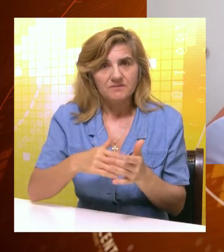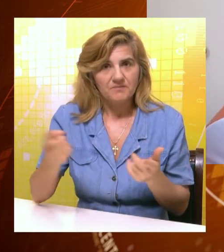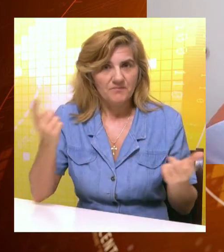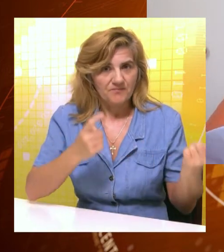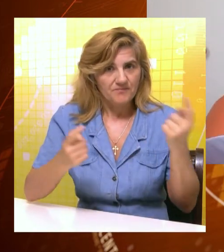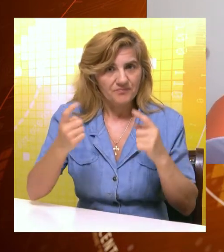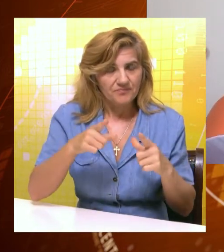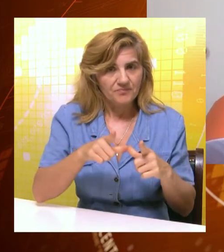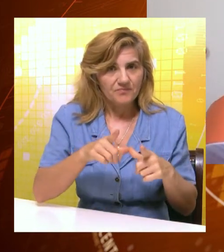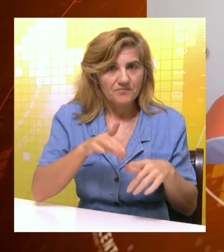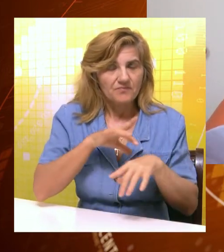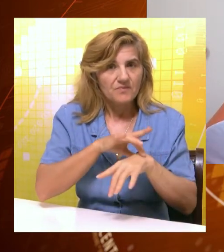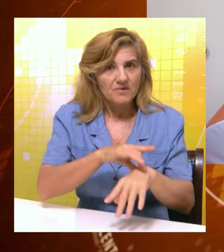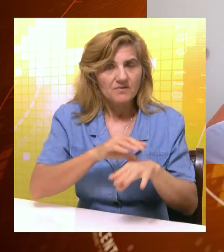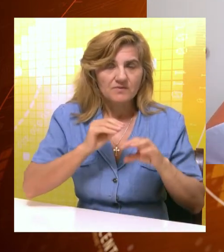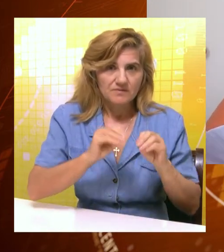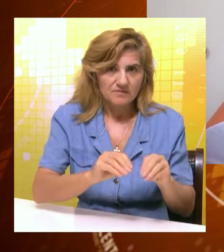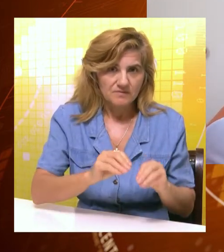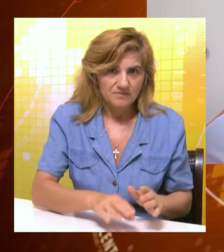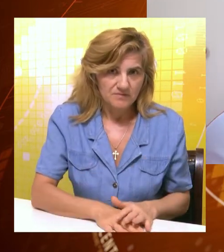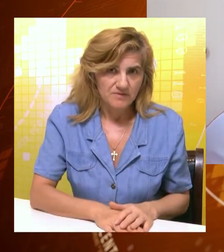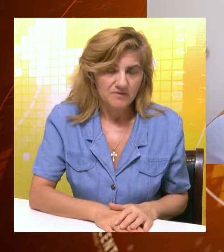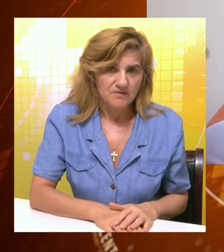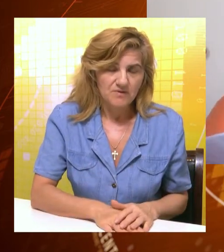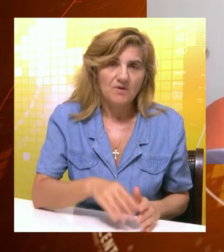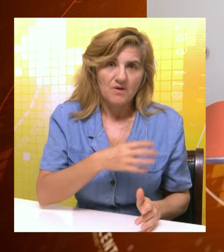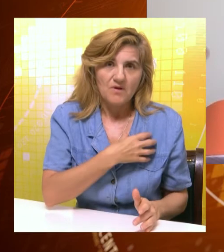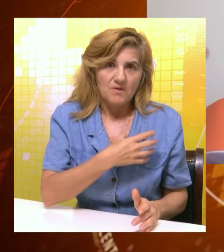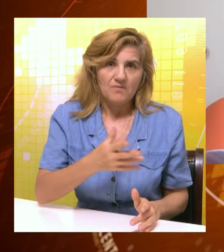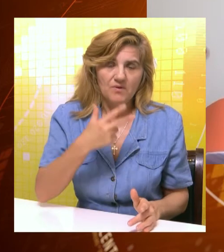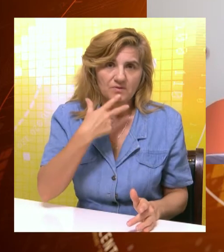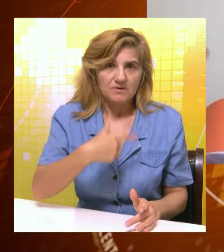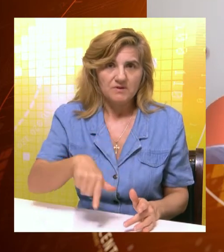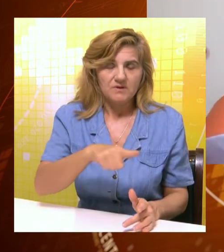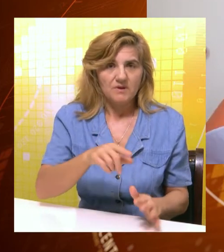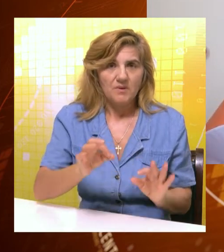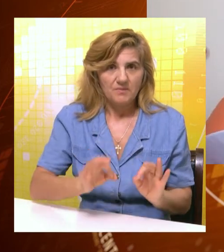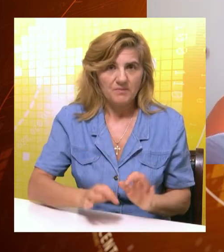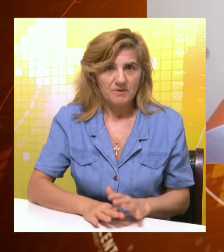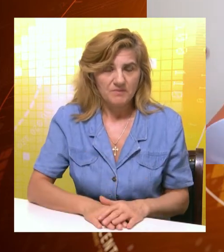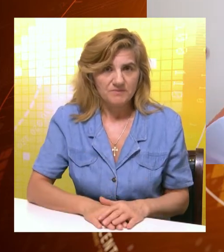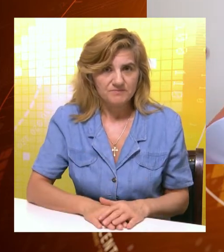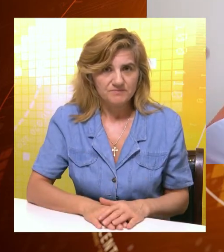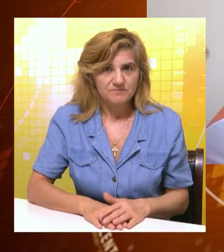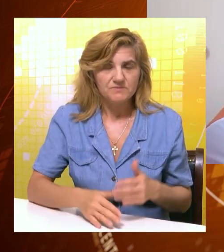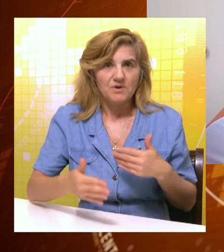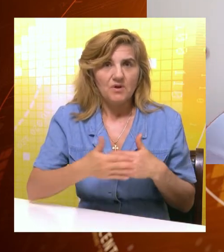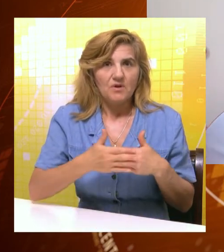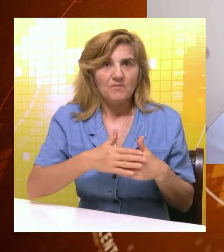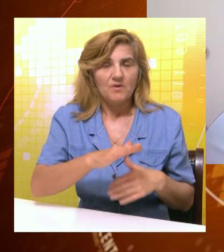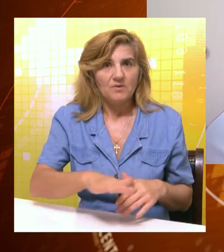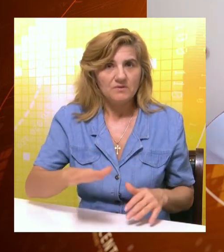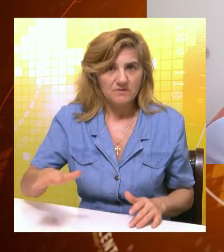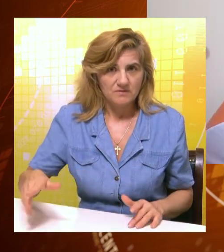da prođe kroz školicu ove godine i poprilično bogat program smo pripremili. Pored